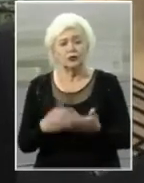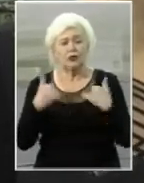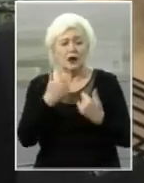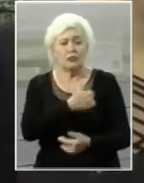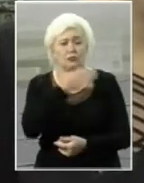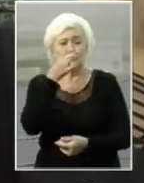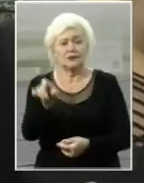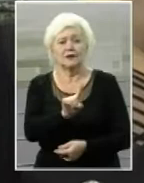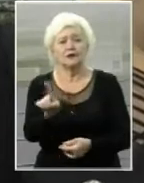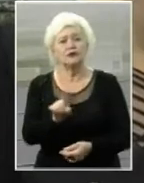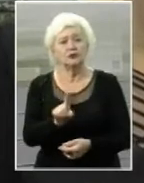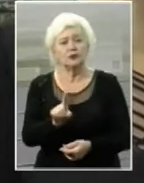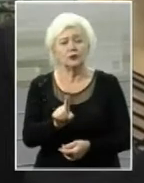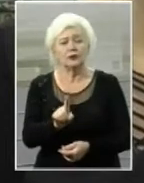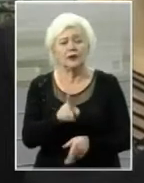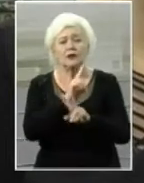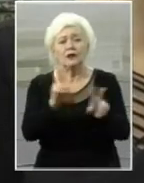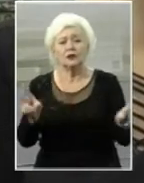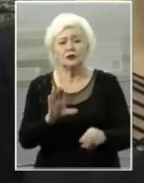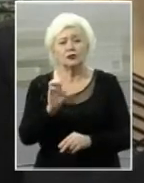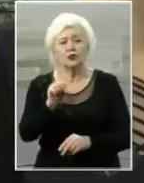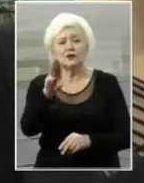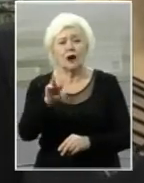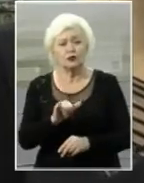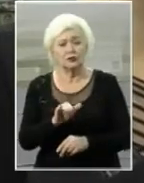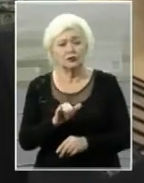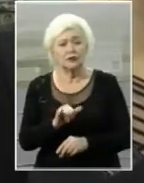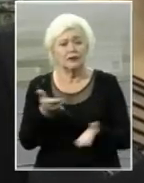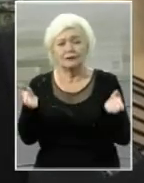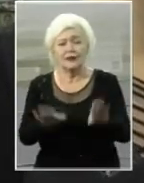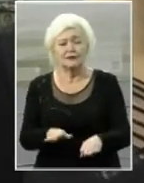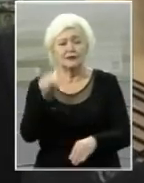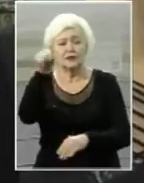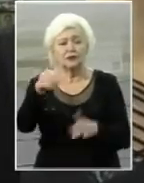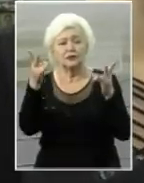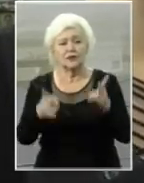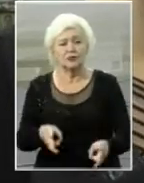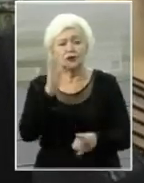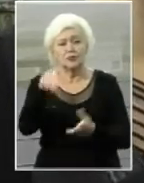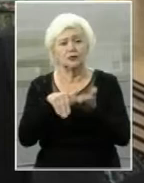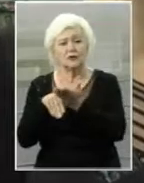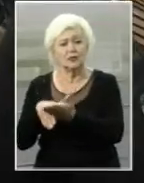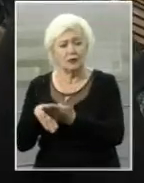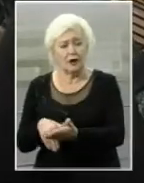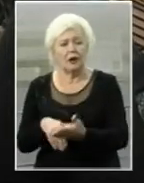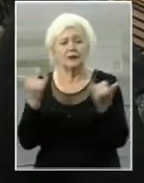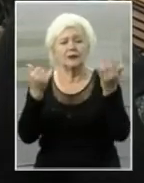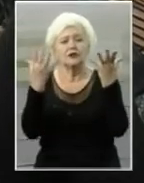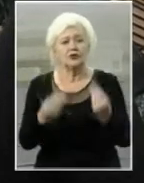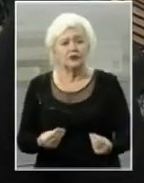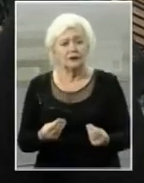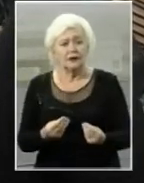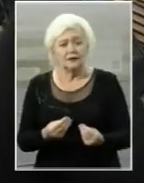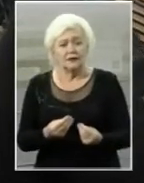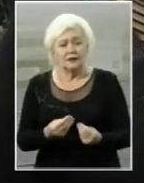хочу сказати, що ніхто Сашка не залишить у цій біді, будемо допомагати. На сьогоднішній день